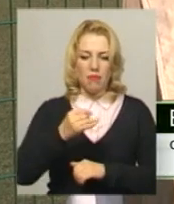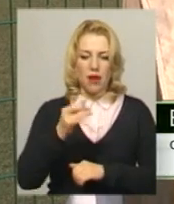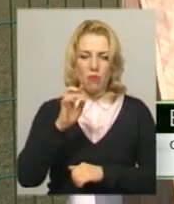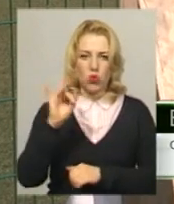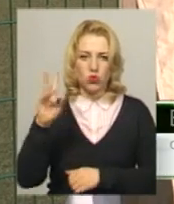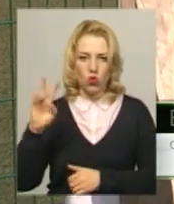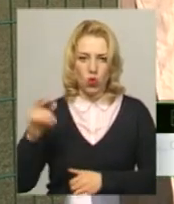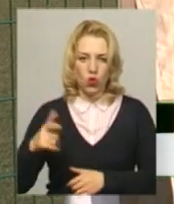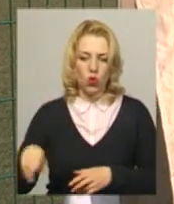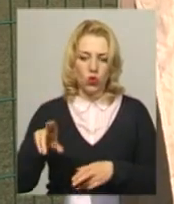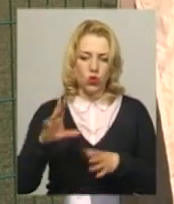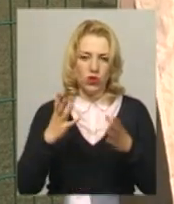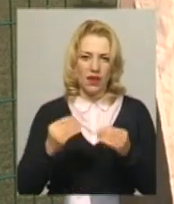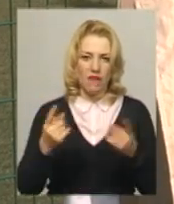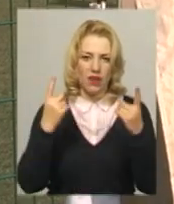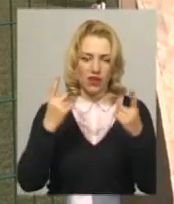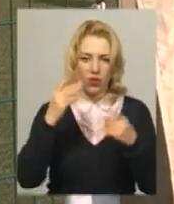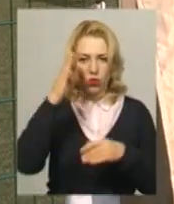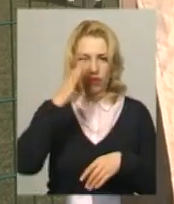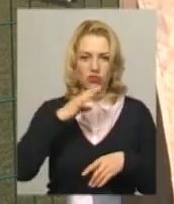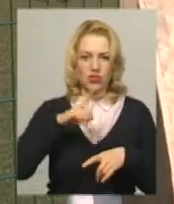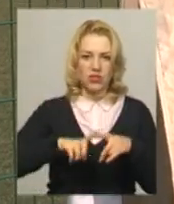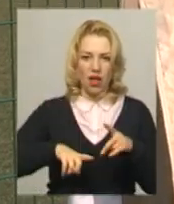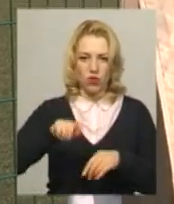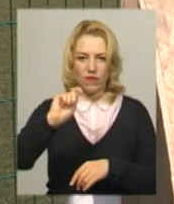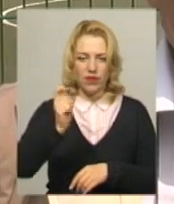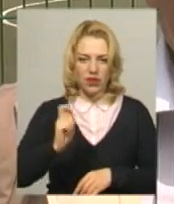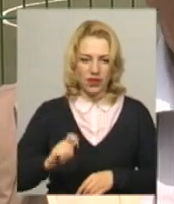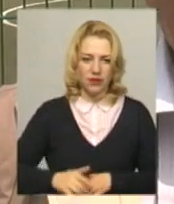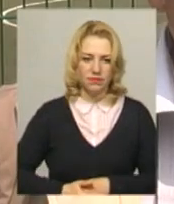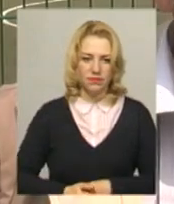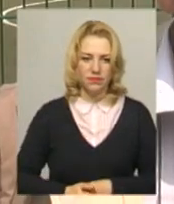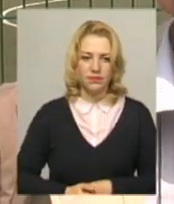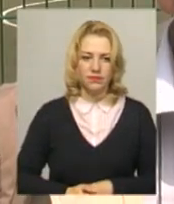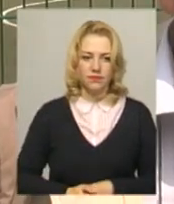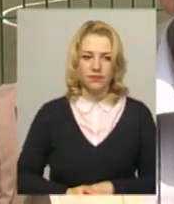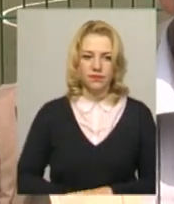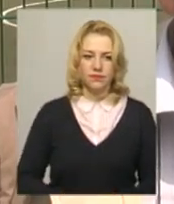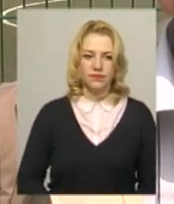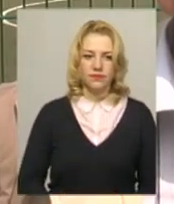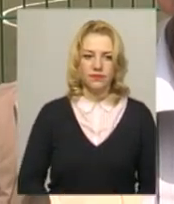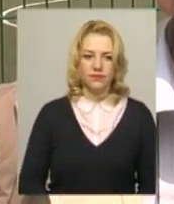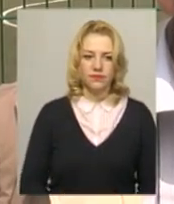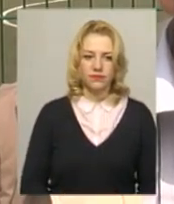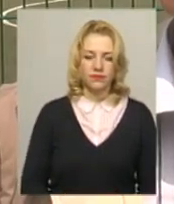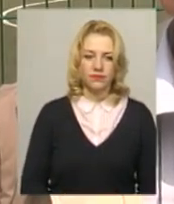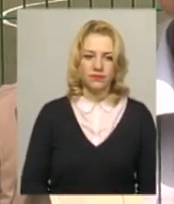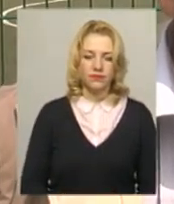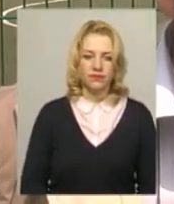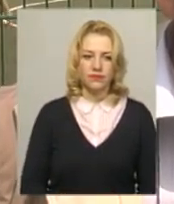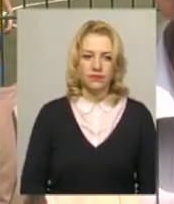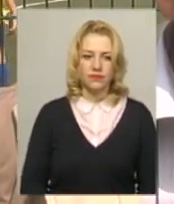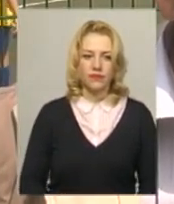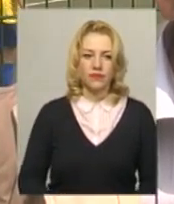до Дня Великої вітчизняної війни і воїнів АТО. Майбурський – це герой Великої